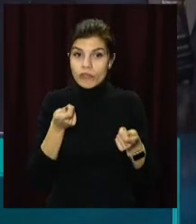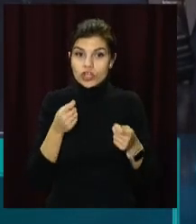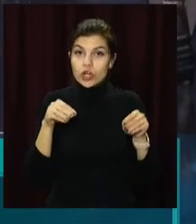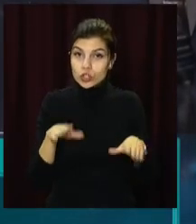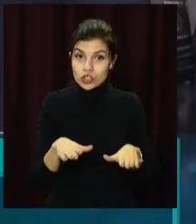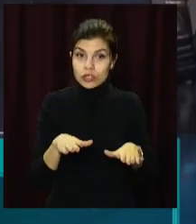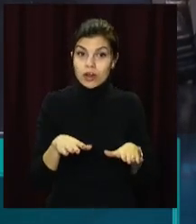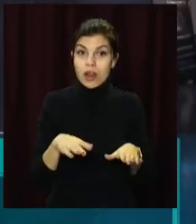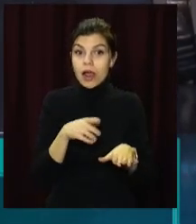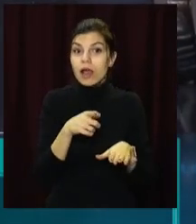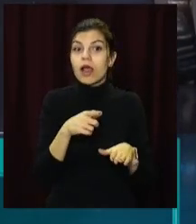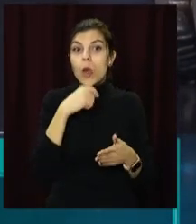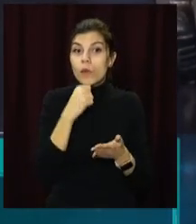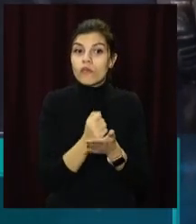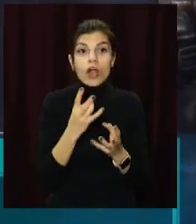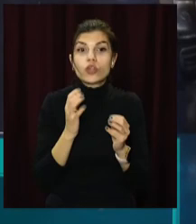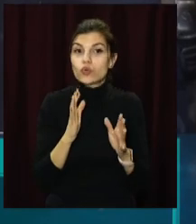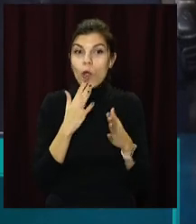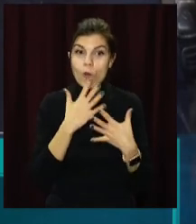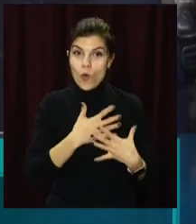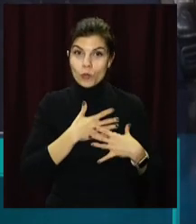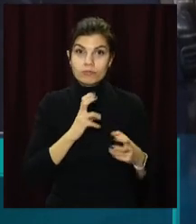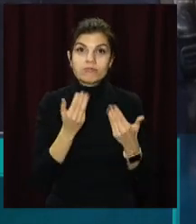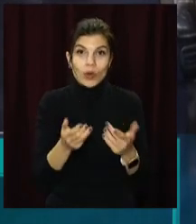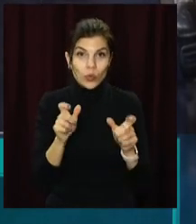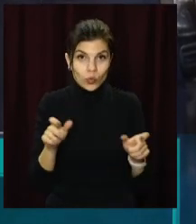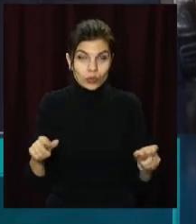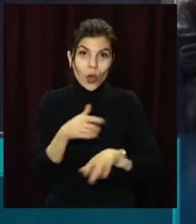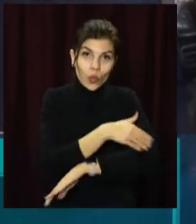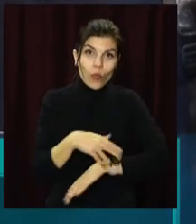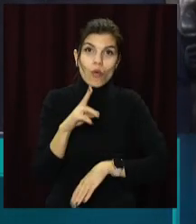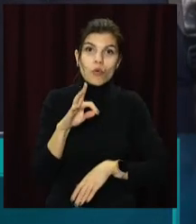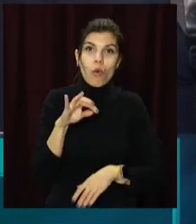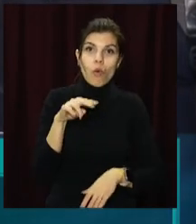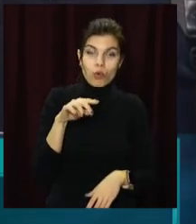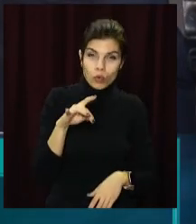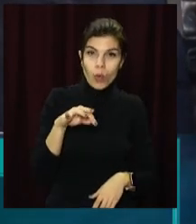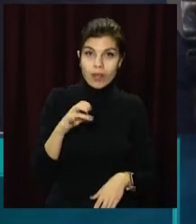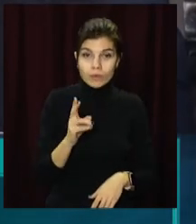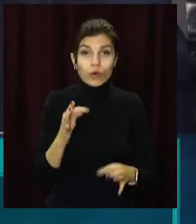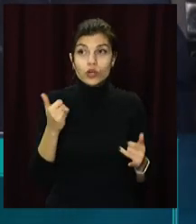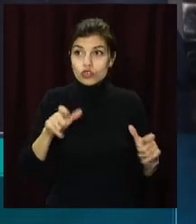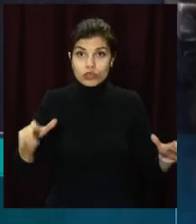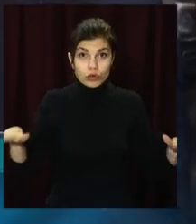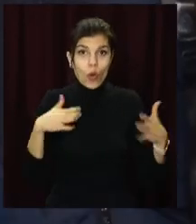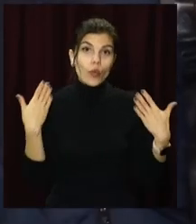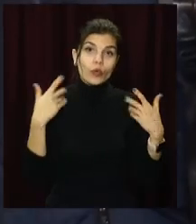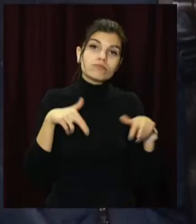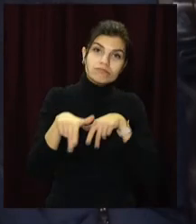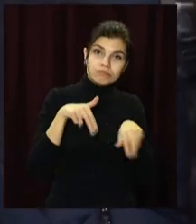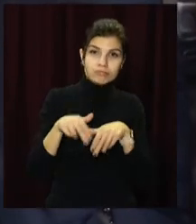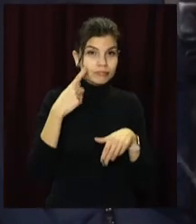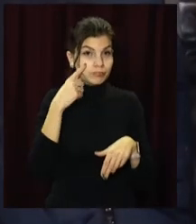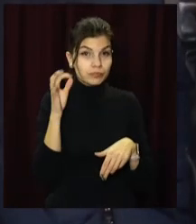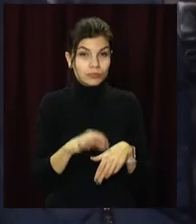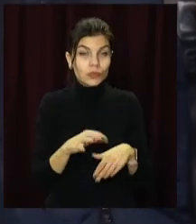рішеньів, вона була підтверджена не тільки любов'ю горожан к вулиці Короленка, на якій зараз огромне кількість людей віддіхає і проводить час